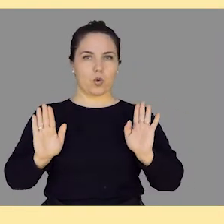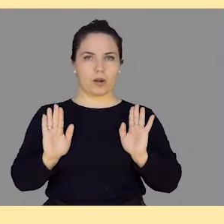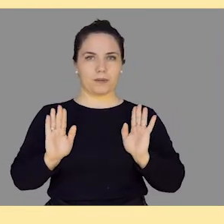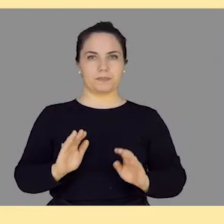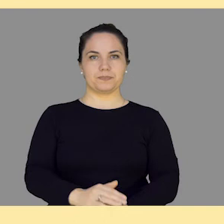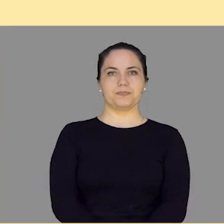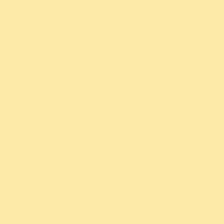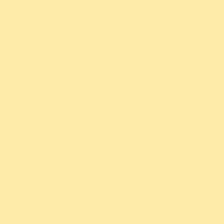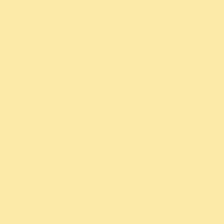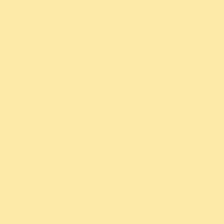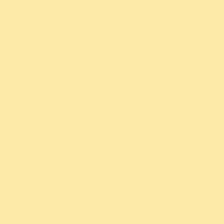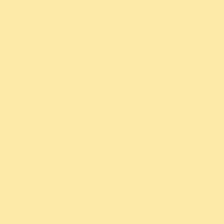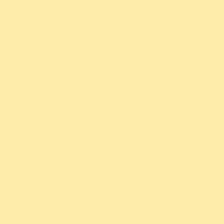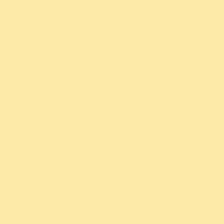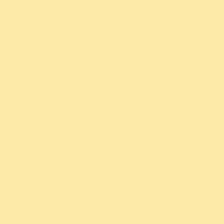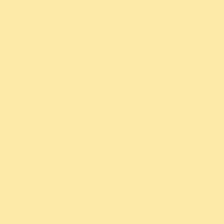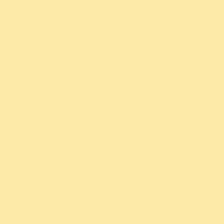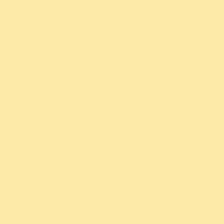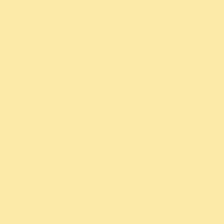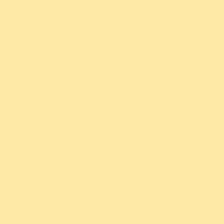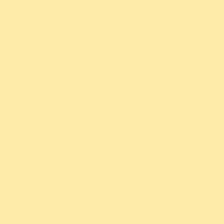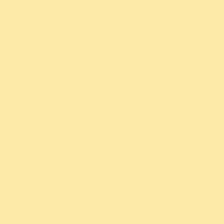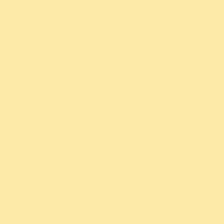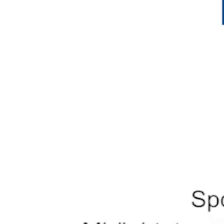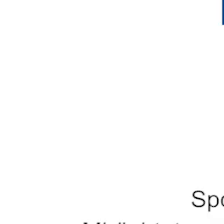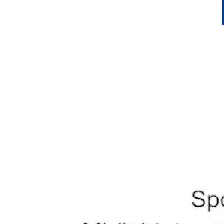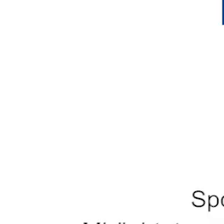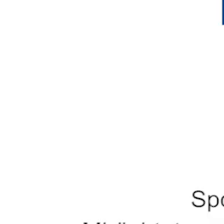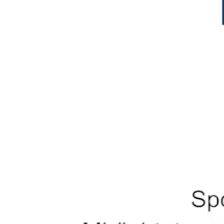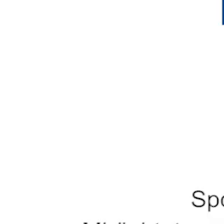nëse ju ka skaduar. Zgjidh, votoh, vendos.